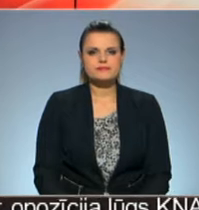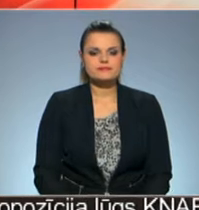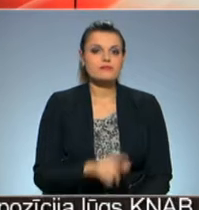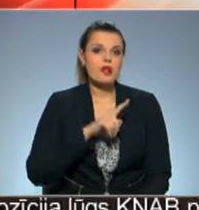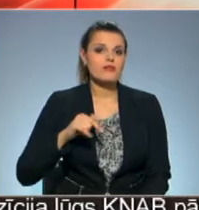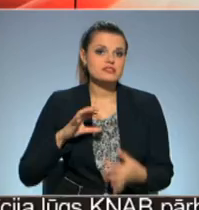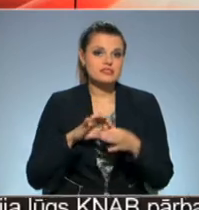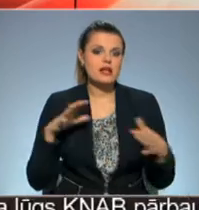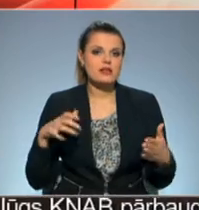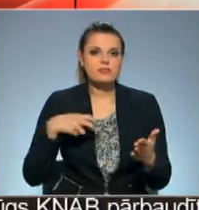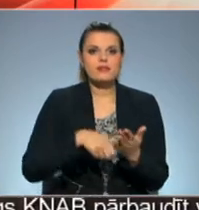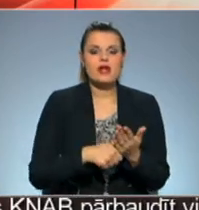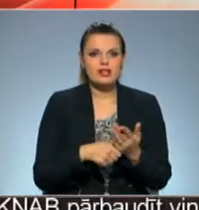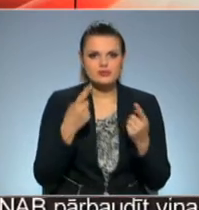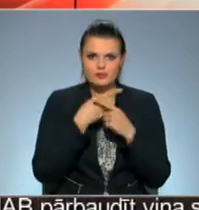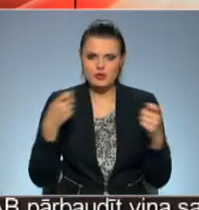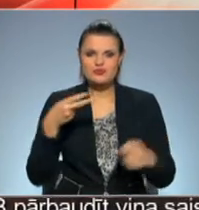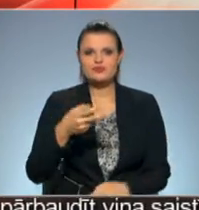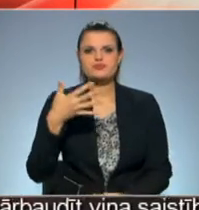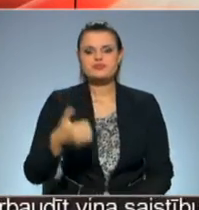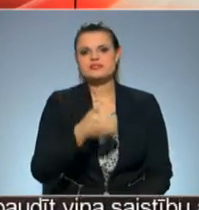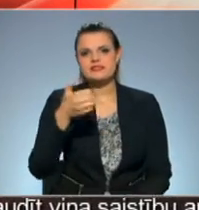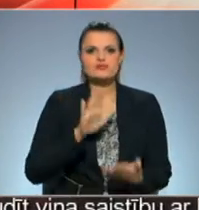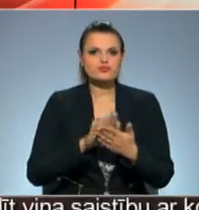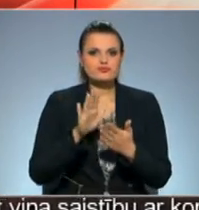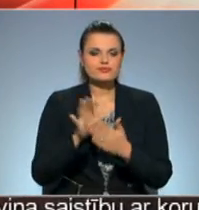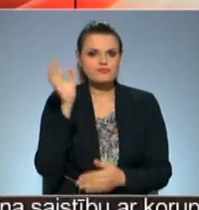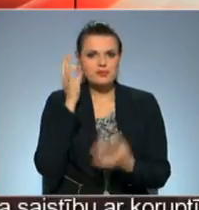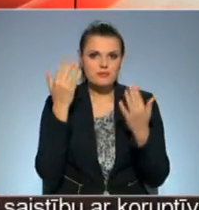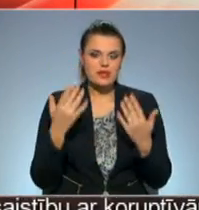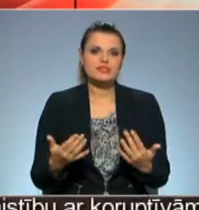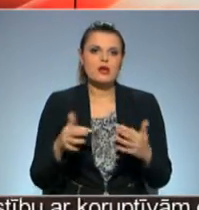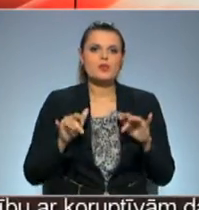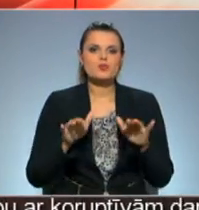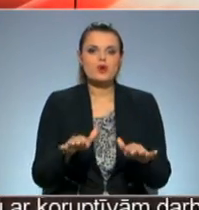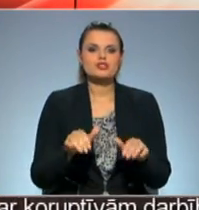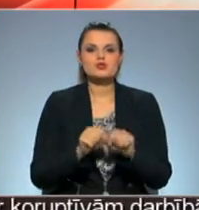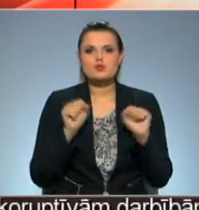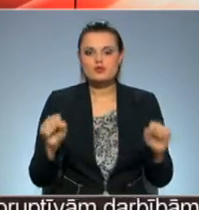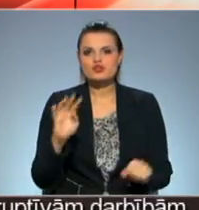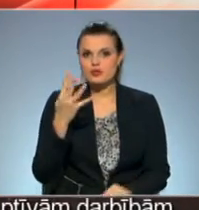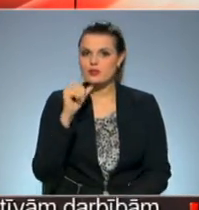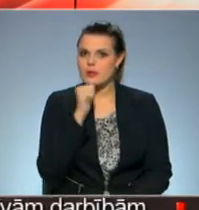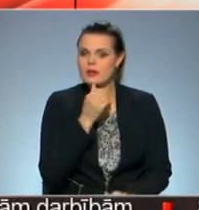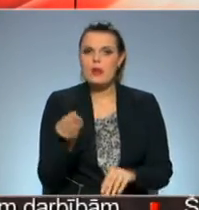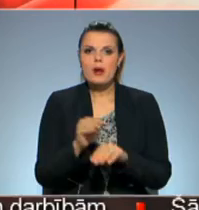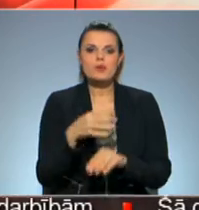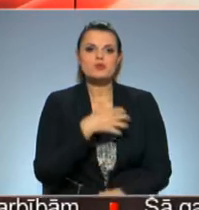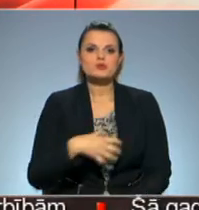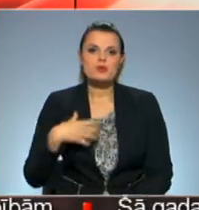Latvijas neatkarības deklarācijas pasludināšanas 25. gadadienas atceras pasākuma norises nodrošināšanai 4. maijā